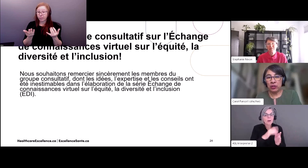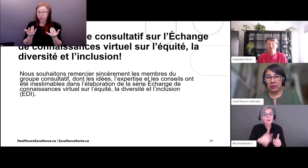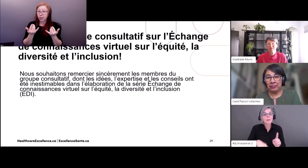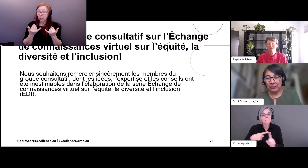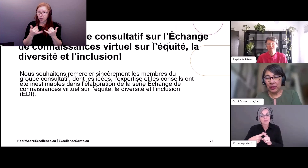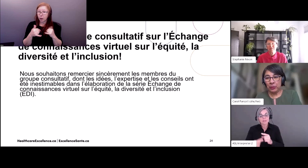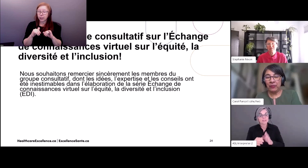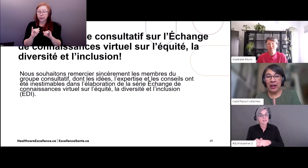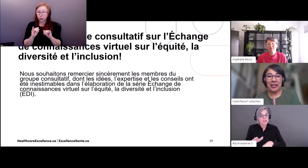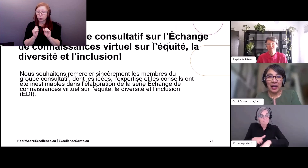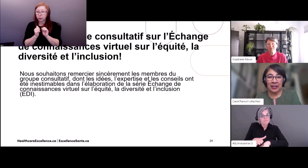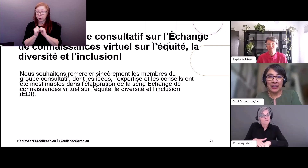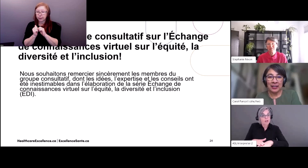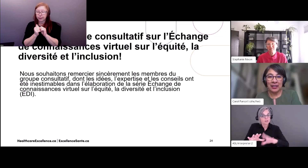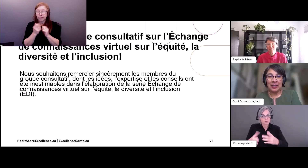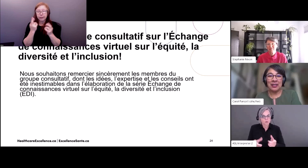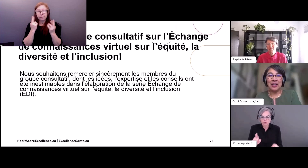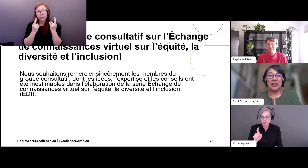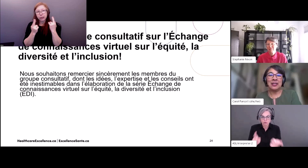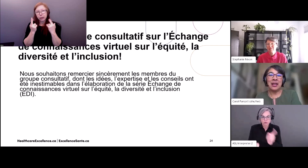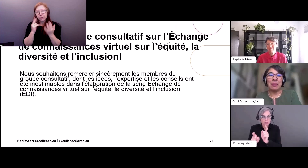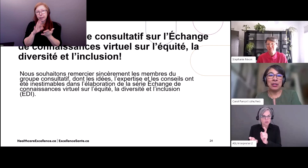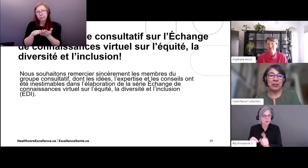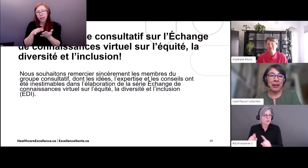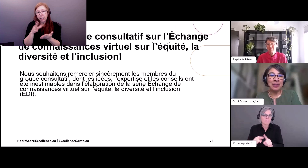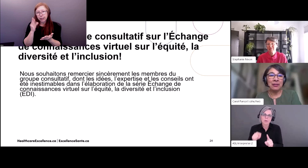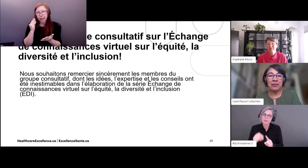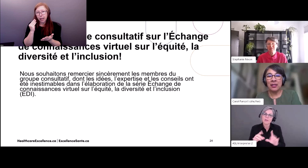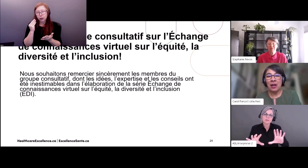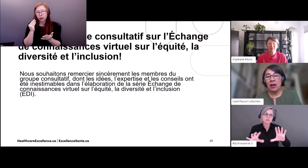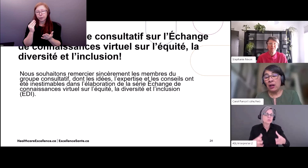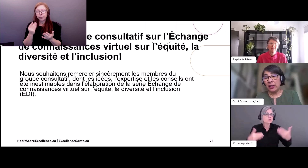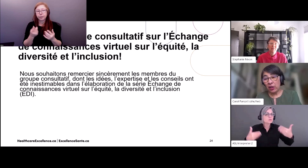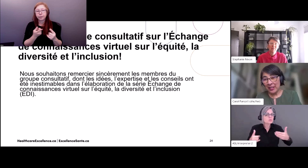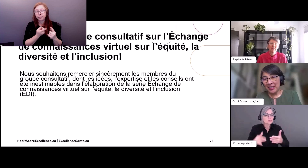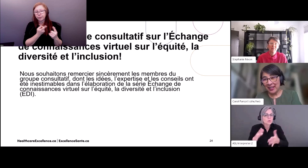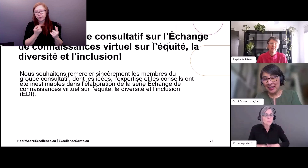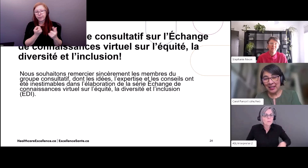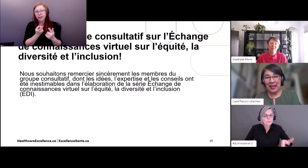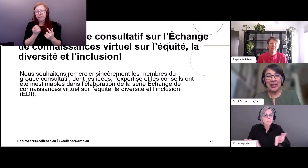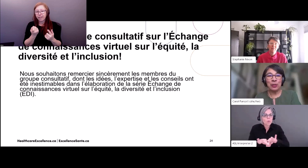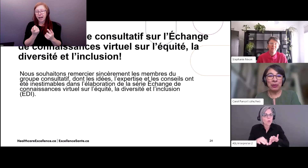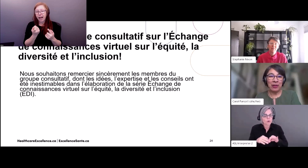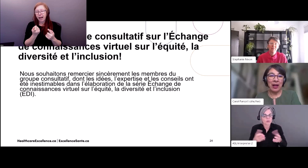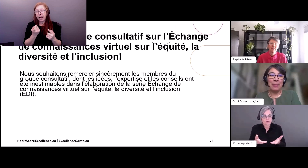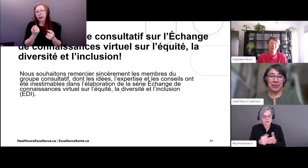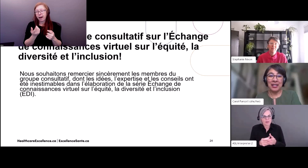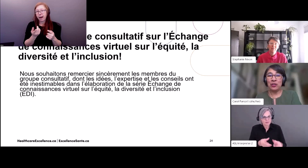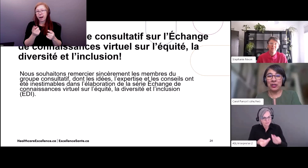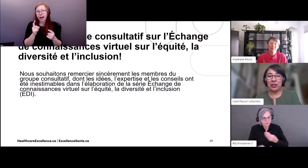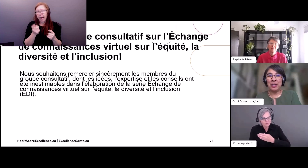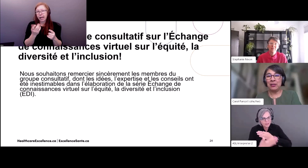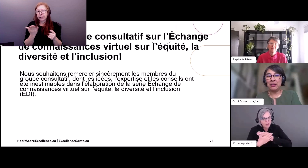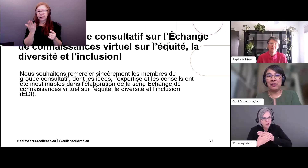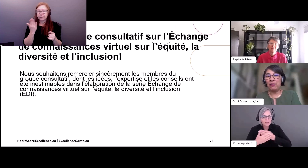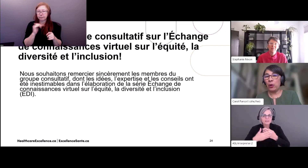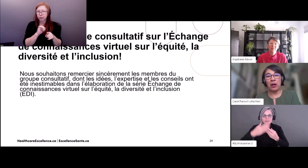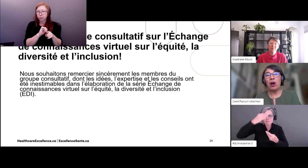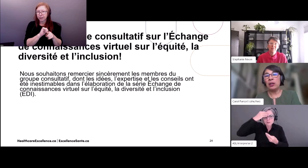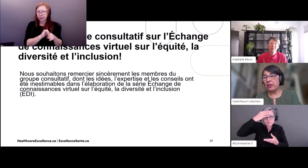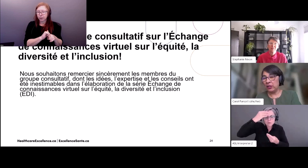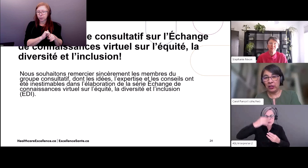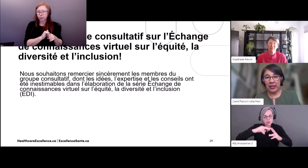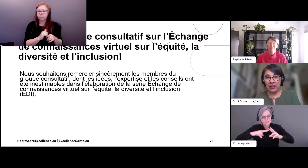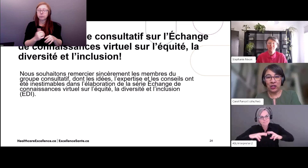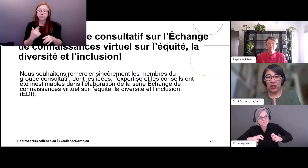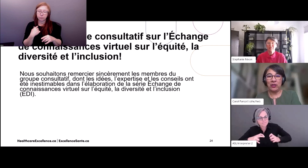ce groupe a changé à travers le temps mais il reste crucial pour offrir le soutien et